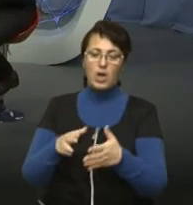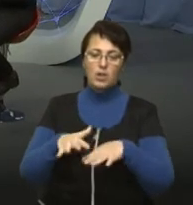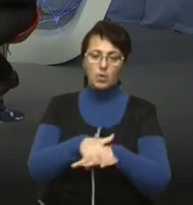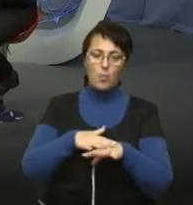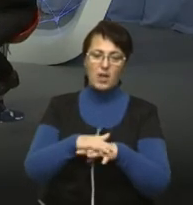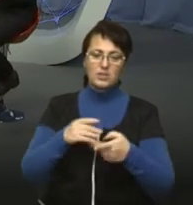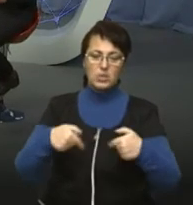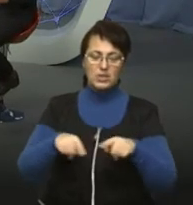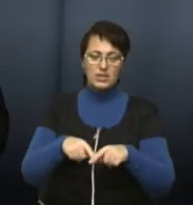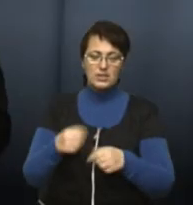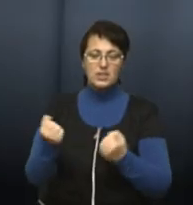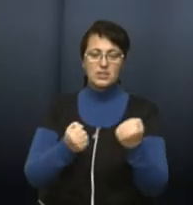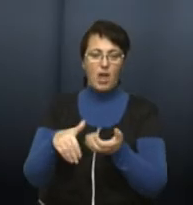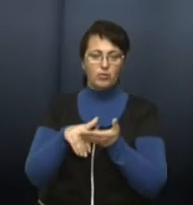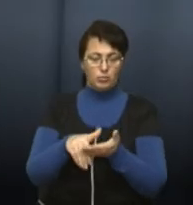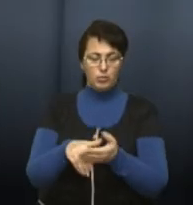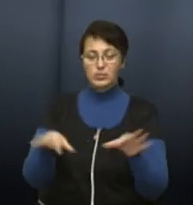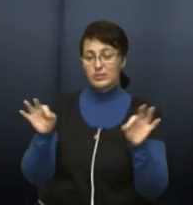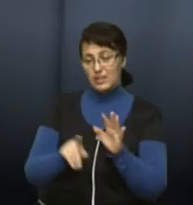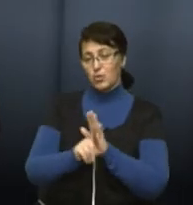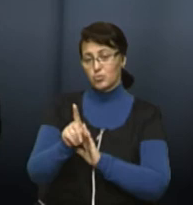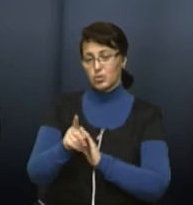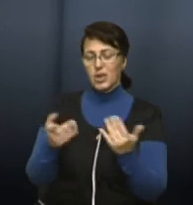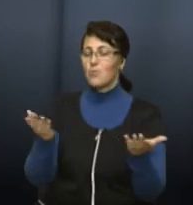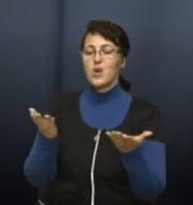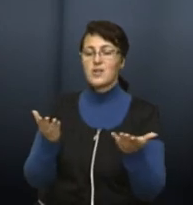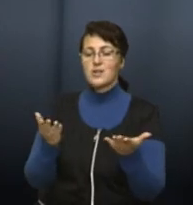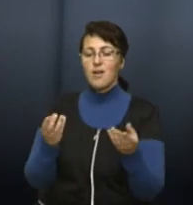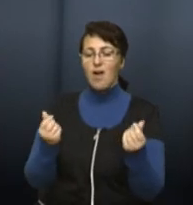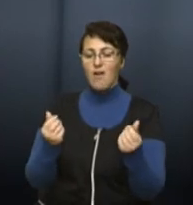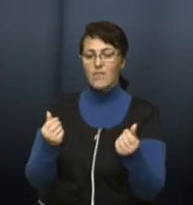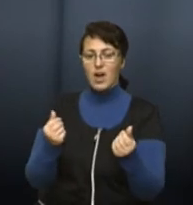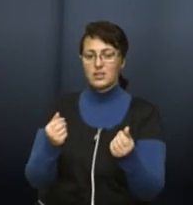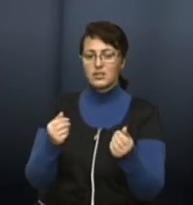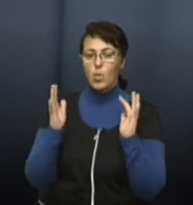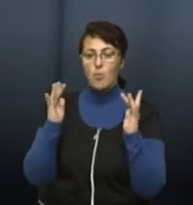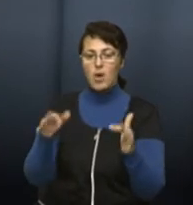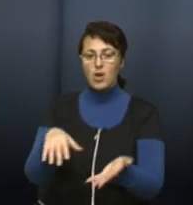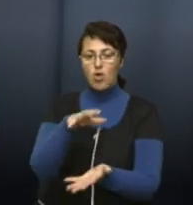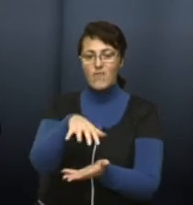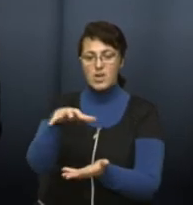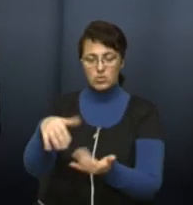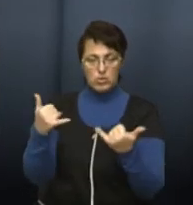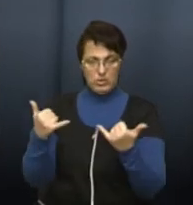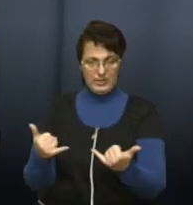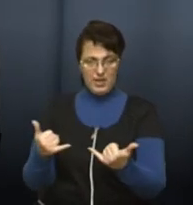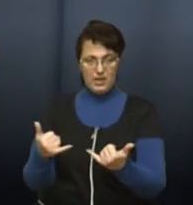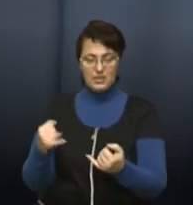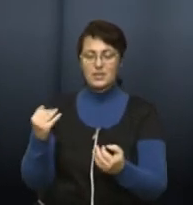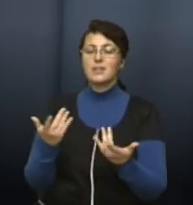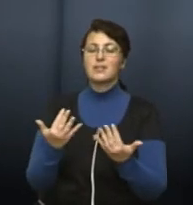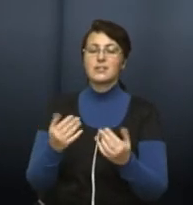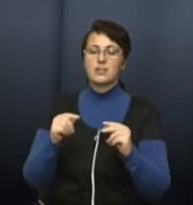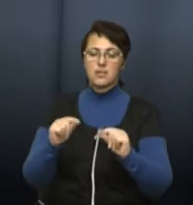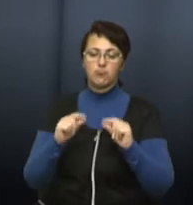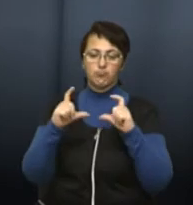вам, Ореста. Ну і одразу розпочнемо з вас, яка вартість у паркових зонах на сьогоднішній день, і наскільки вона зросте